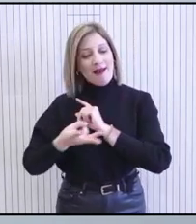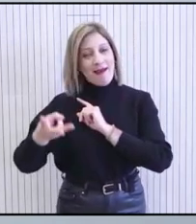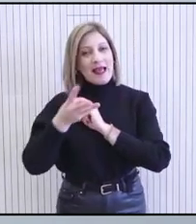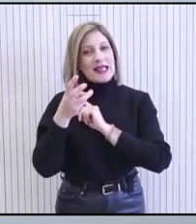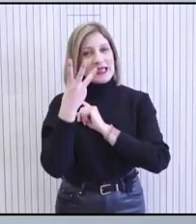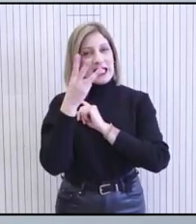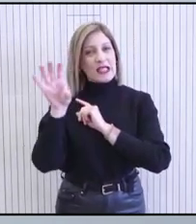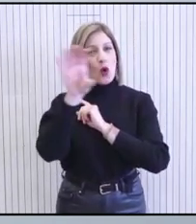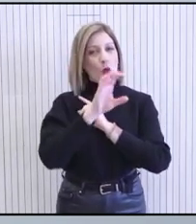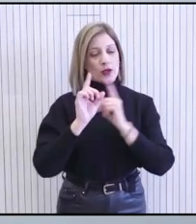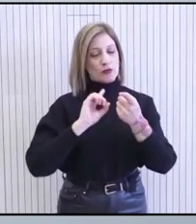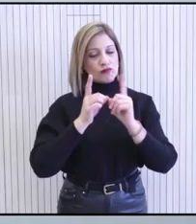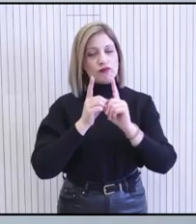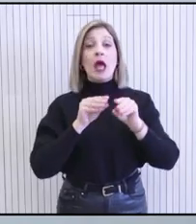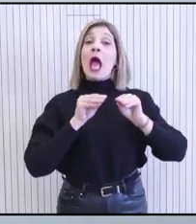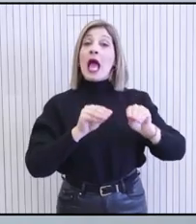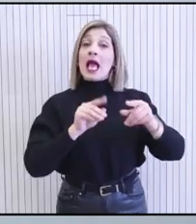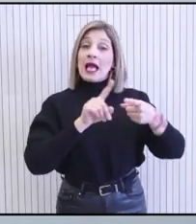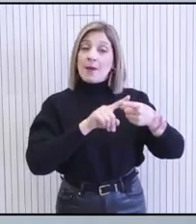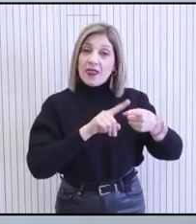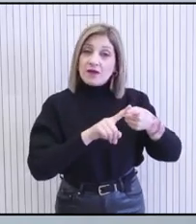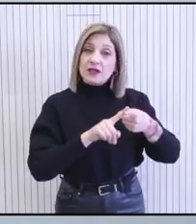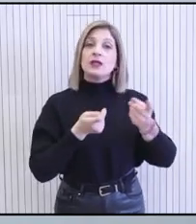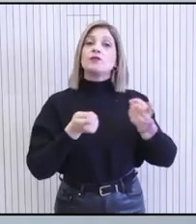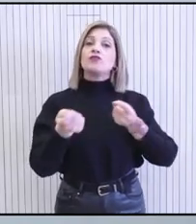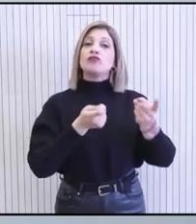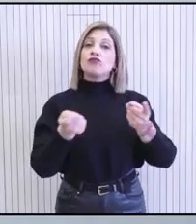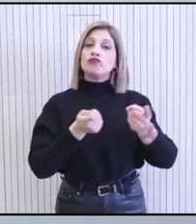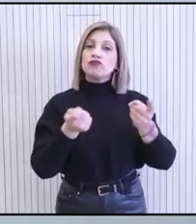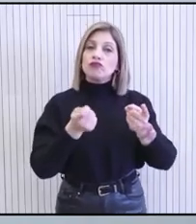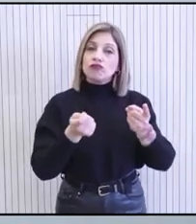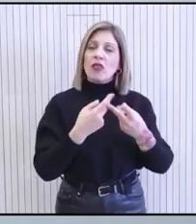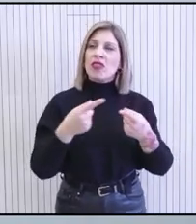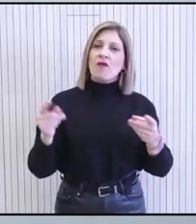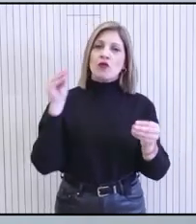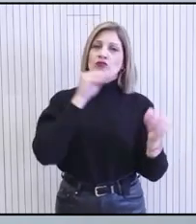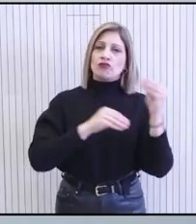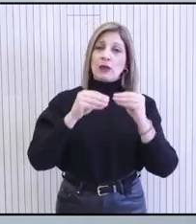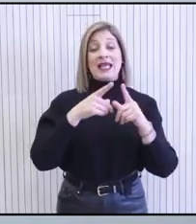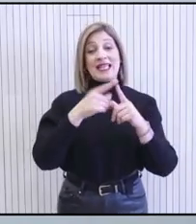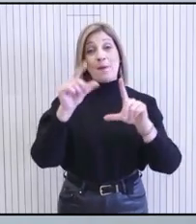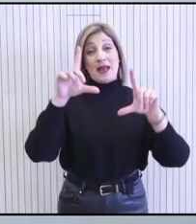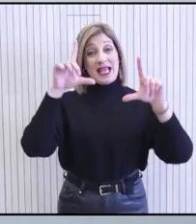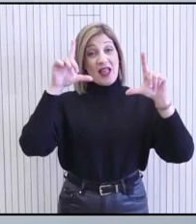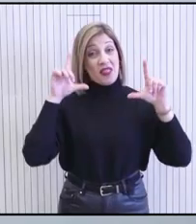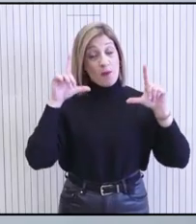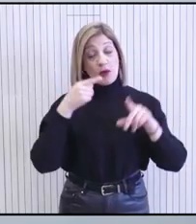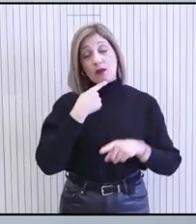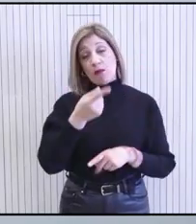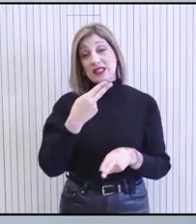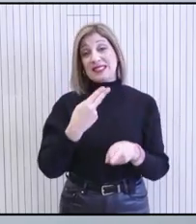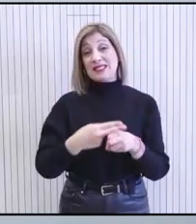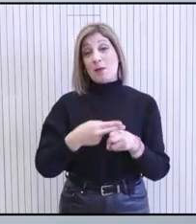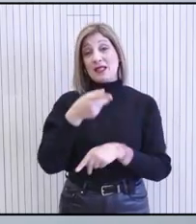τριών χωρών στους τομείς της εκπαίδευσης, διαχείρισης υδάτων και επενδύσεων. Η Κυπριακή Δημοκρατία αποδίδει τεράστια